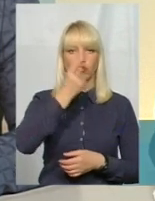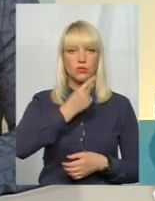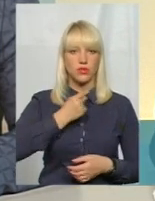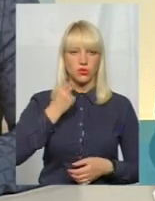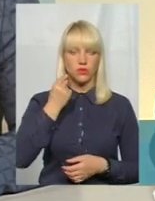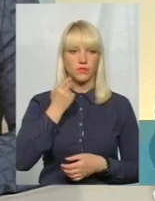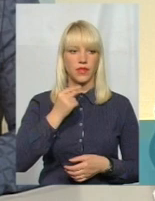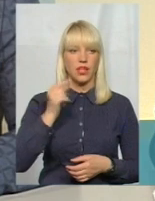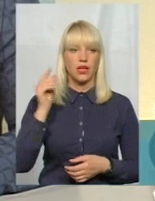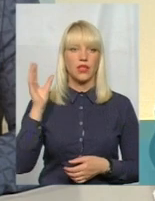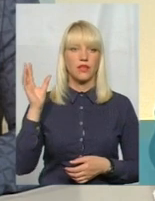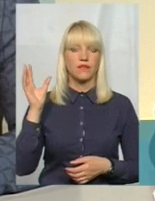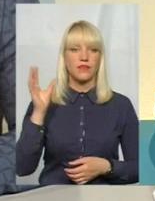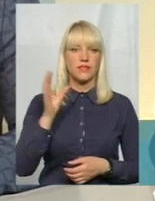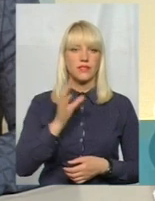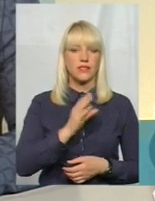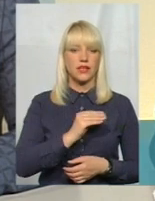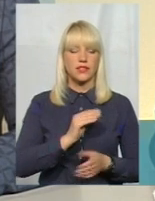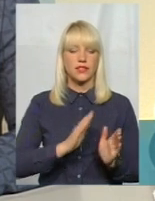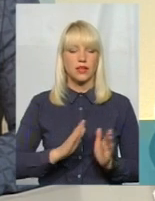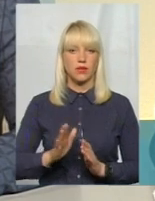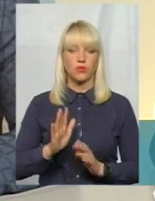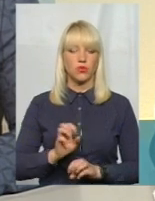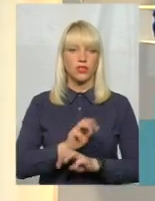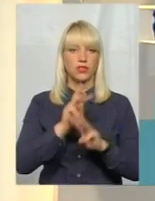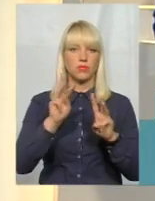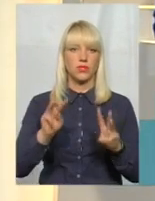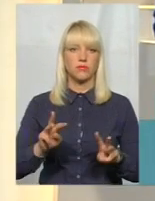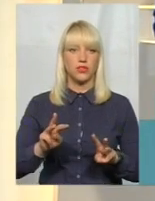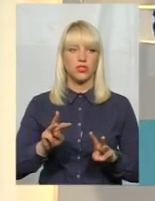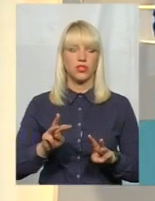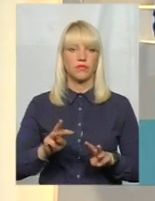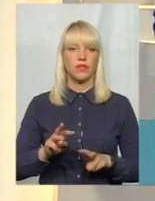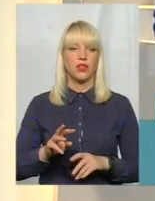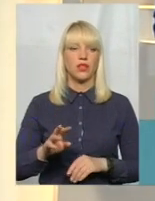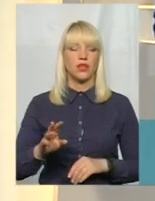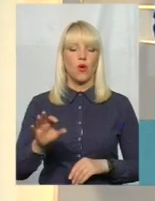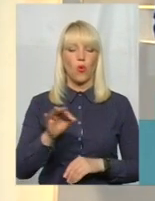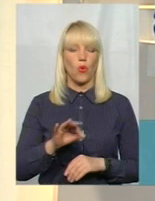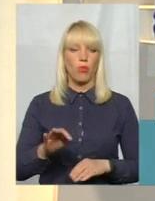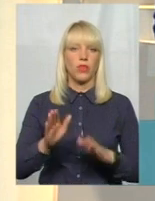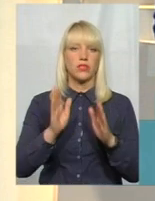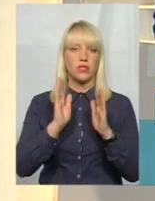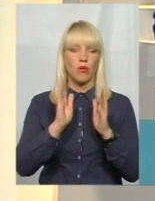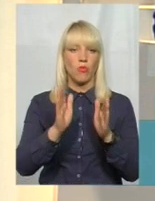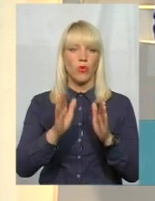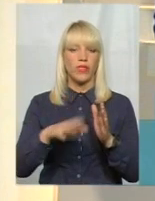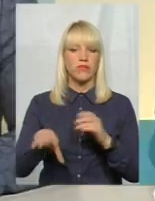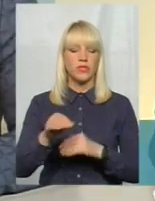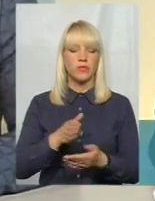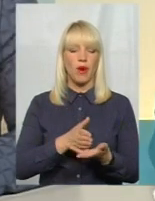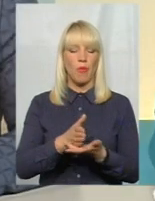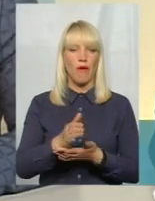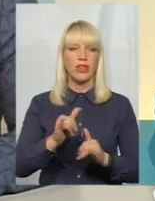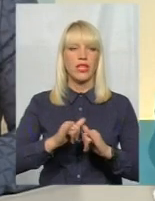стабільність буде забезпечена, область буде, все буде спрямовуватися на